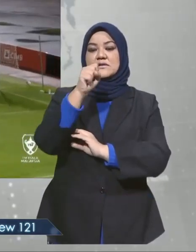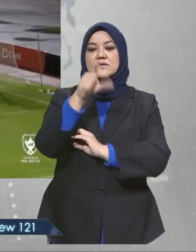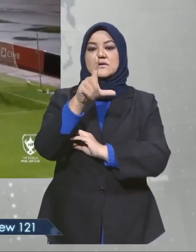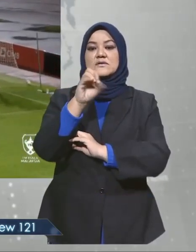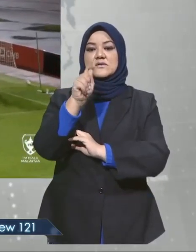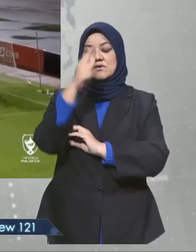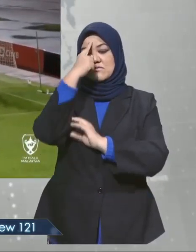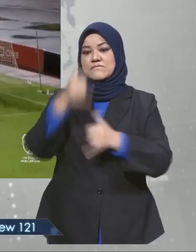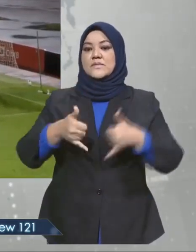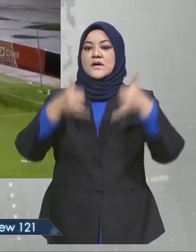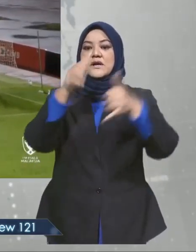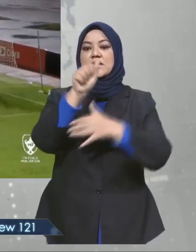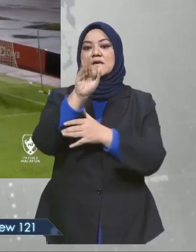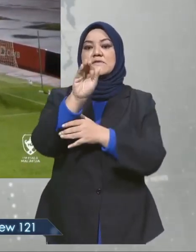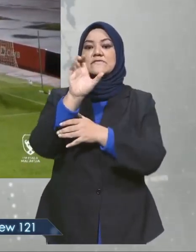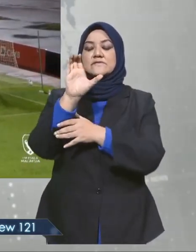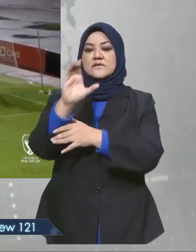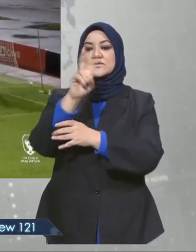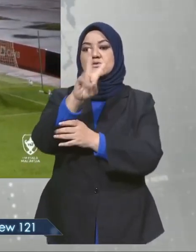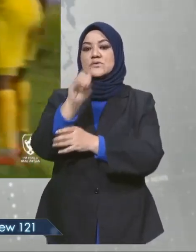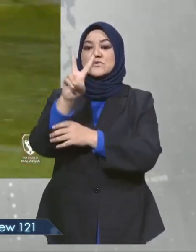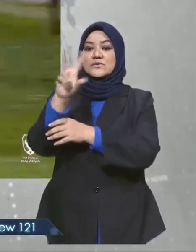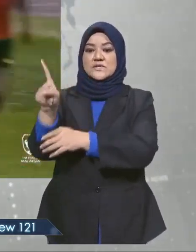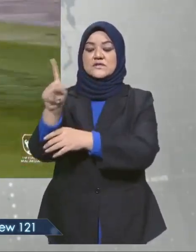automatik ke Piala AFC 2021.